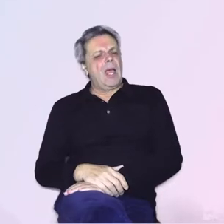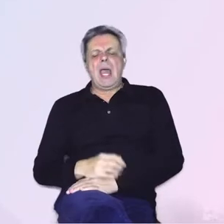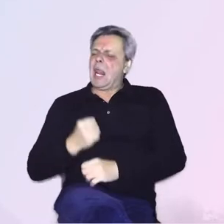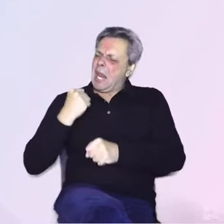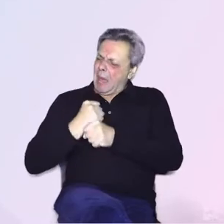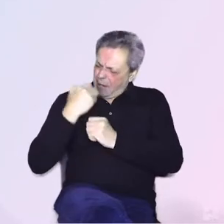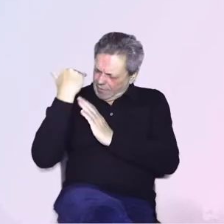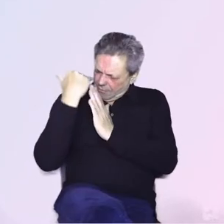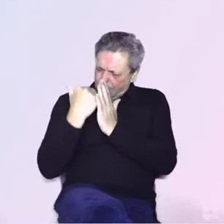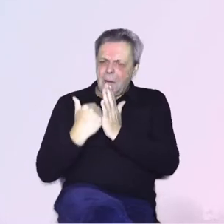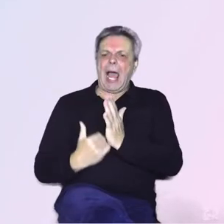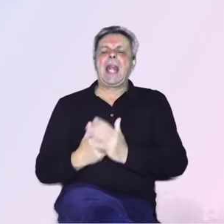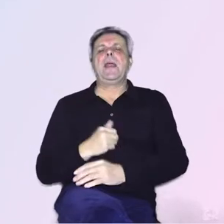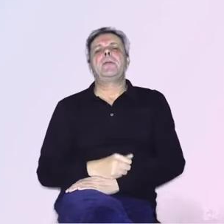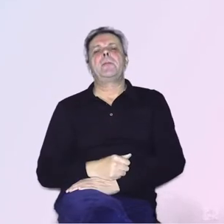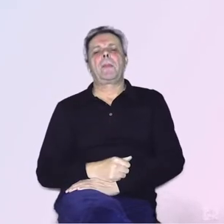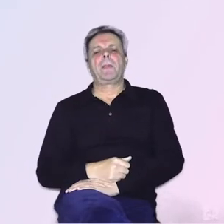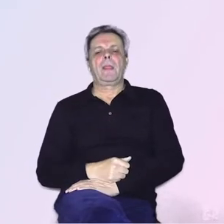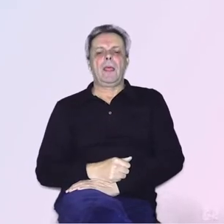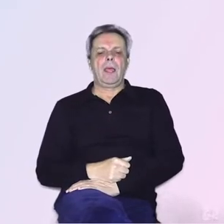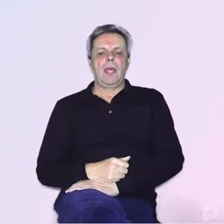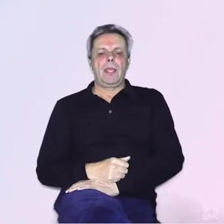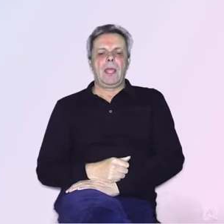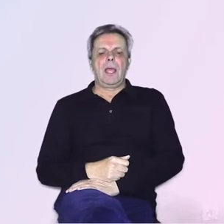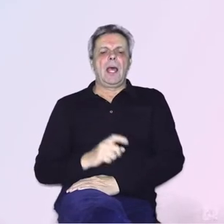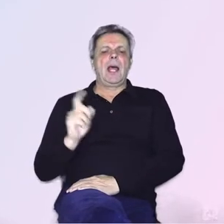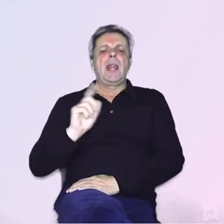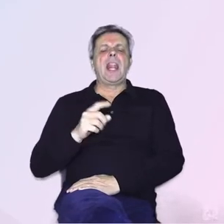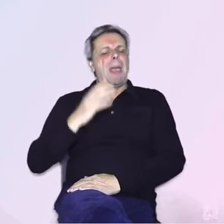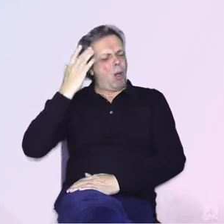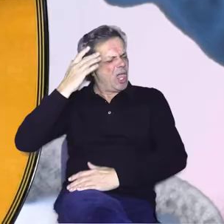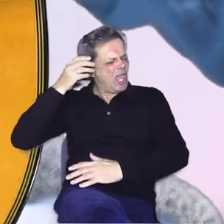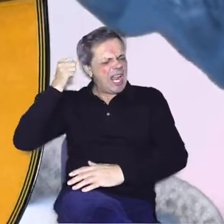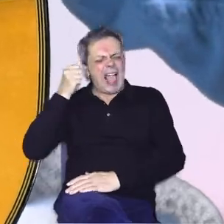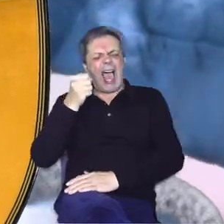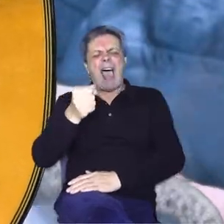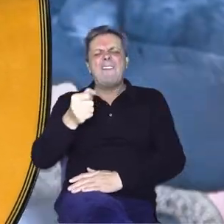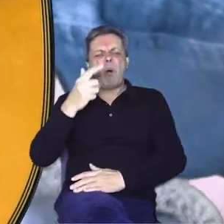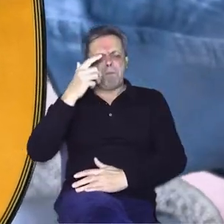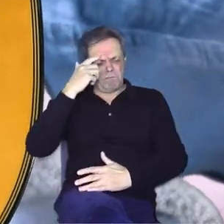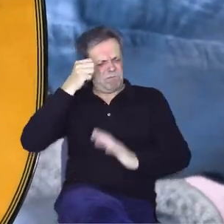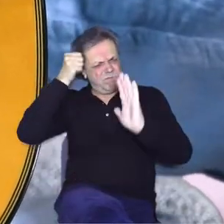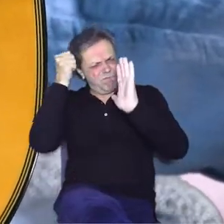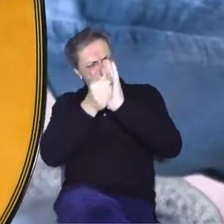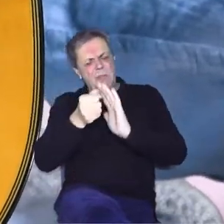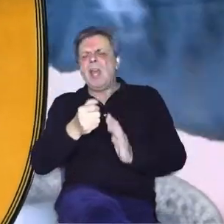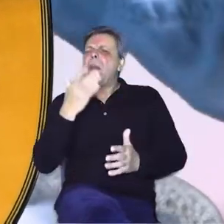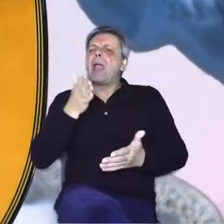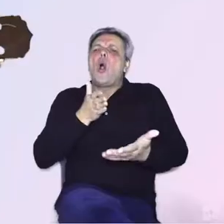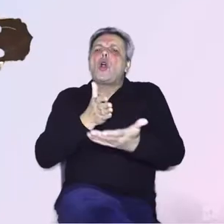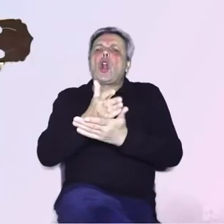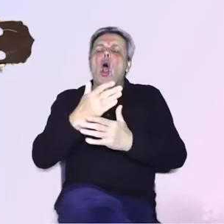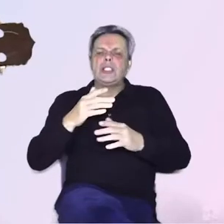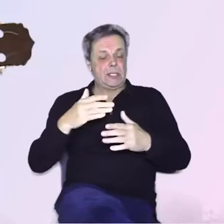napravi plan. Ne moj glavo, ozid, već